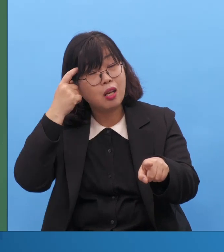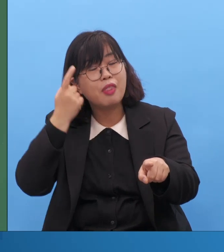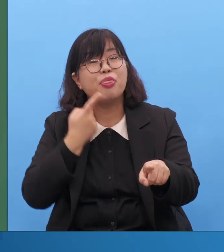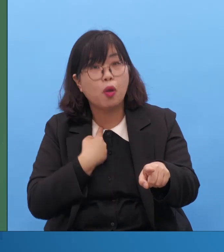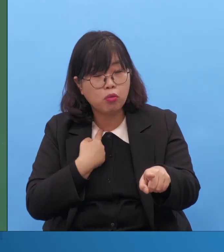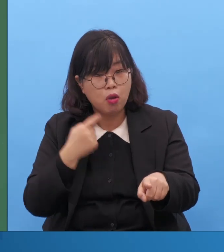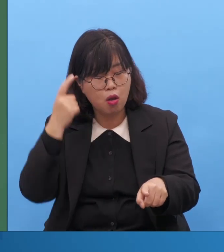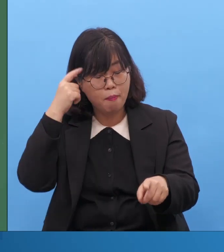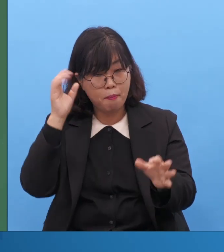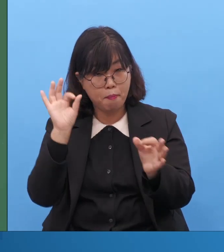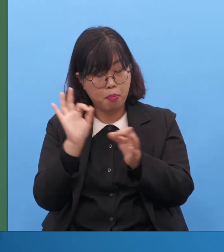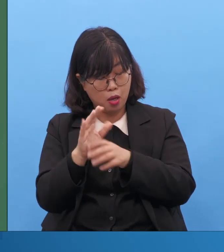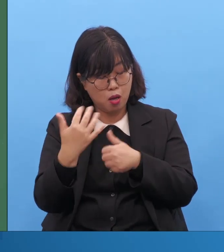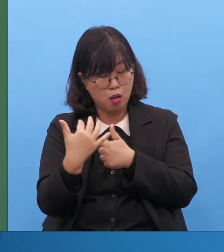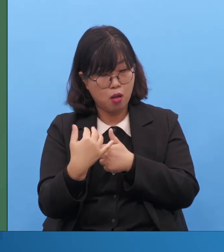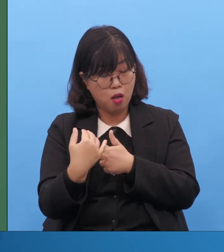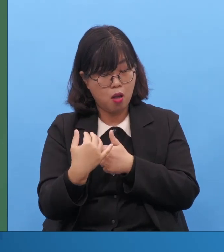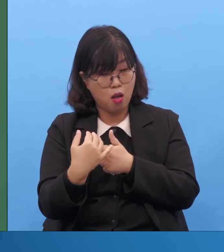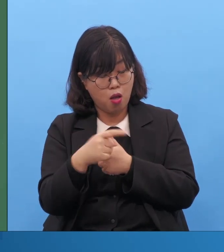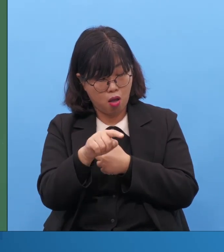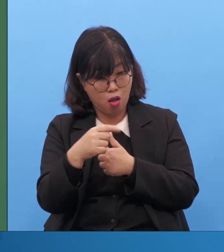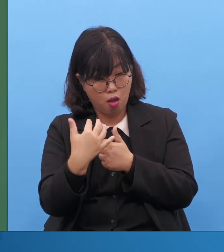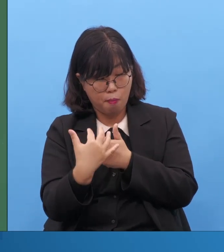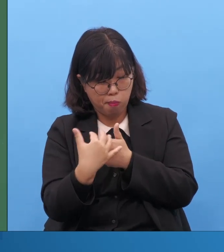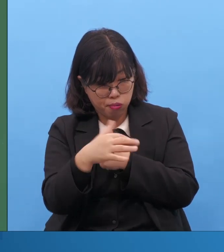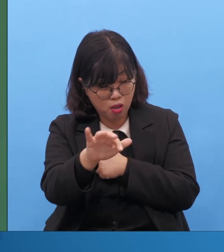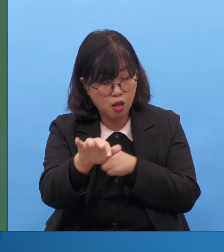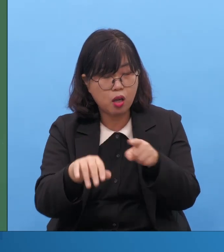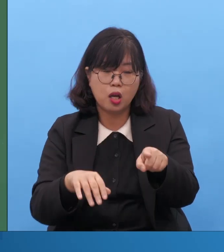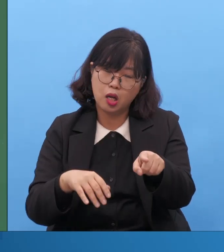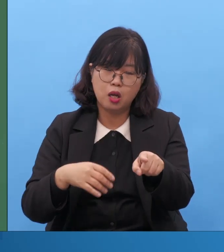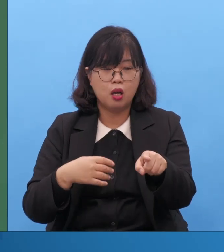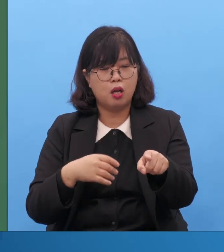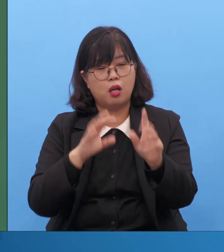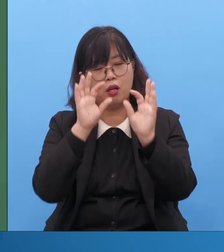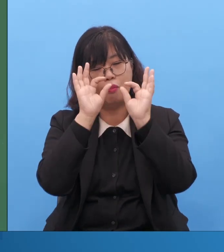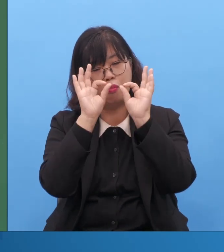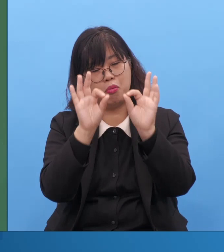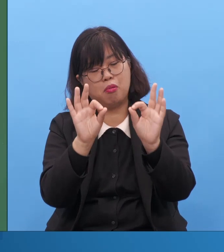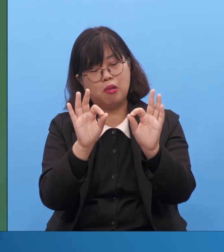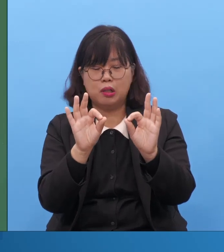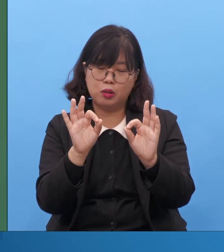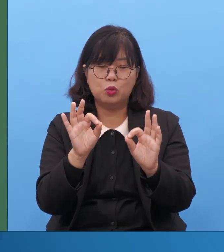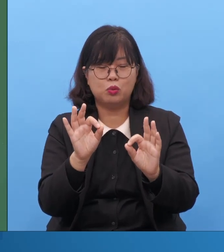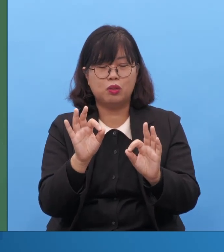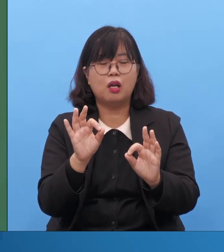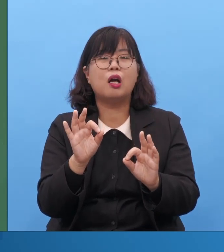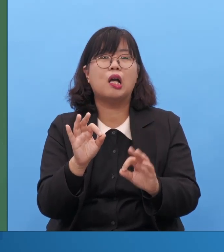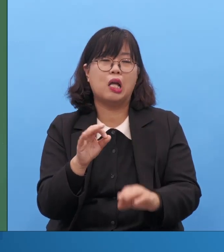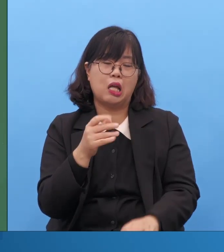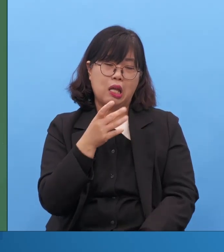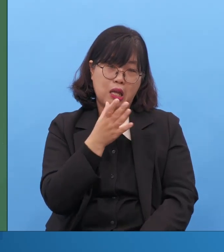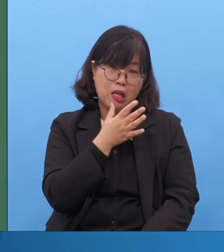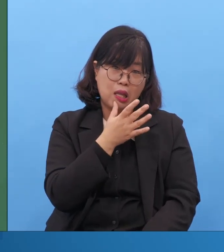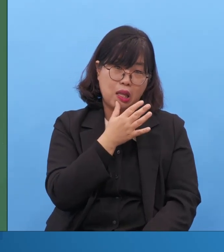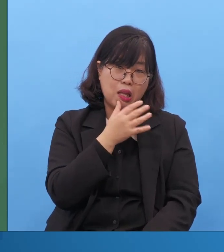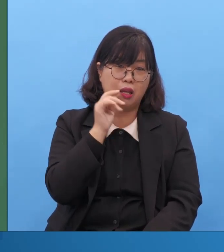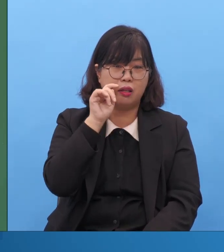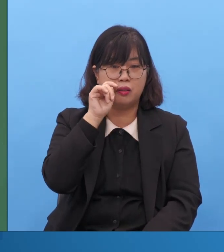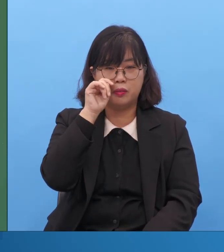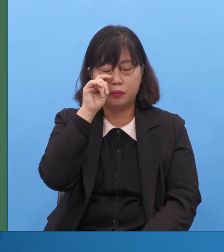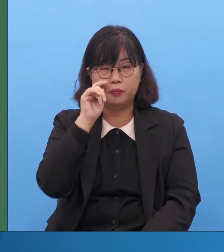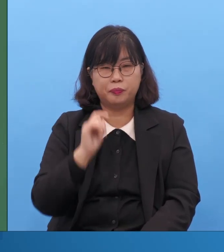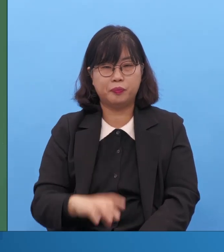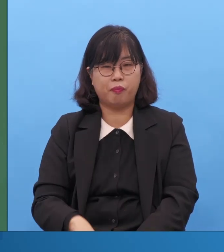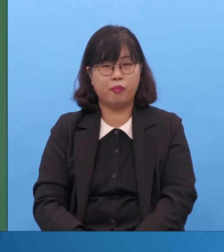주로 병신도 들어보면요. 오는 사람들도 괜찮은 사람도 오긴 오는데 그 사람들은 주로 이제 마누라 때문에 오거나 한 바 이래요.